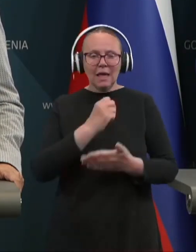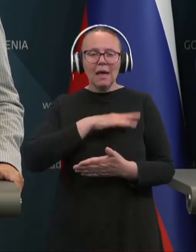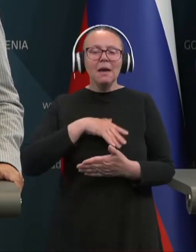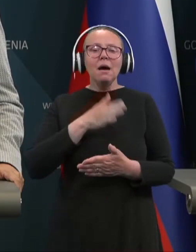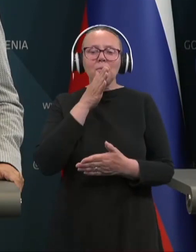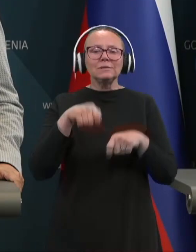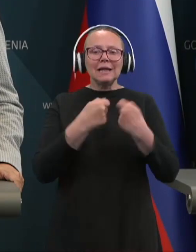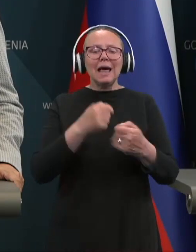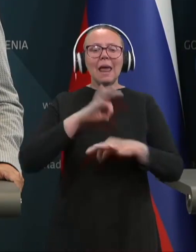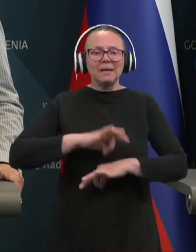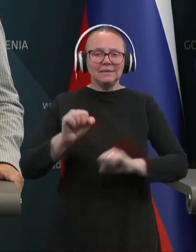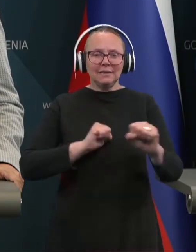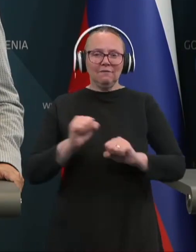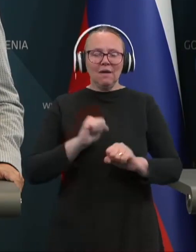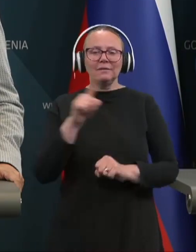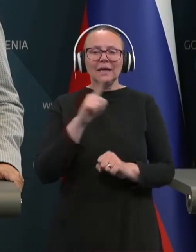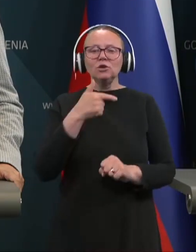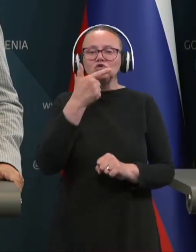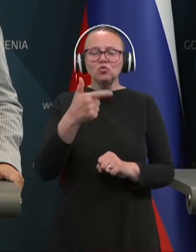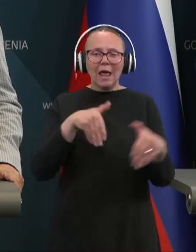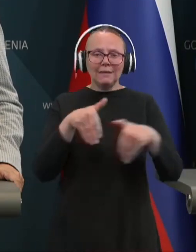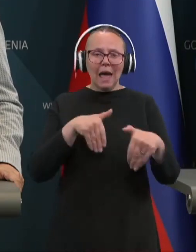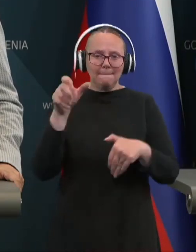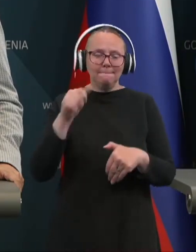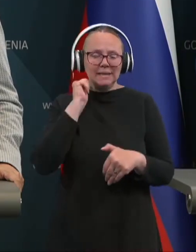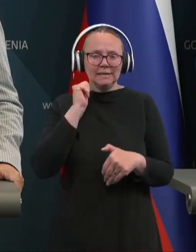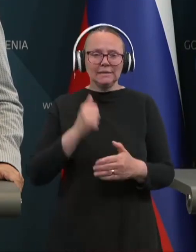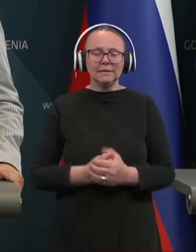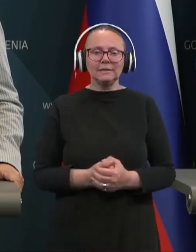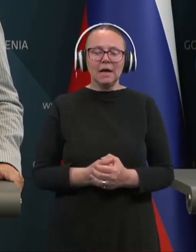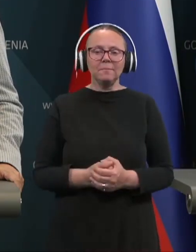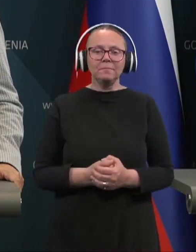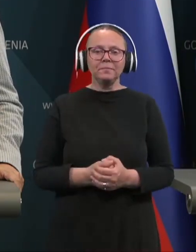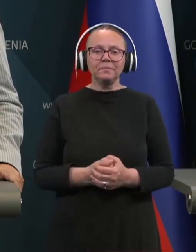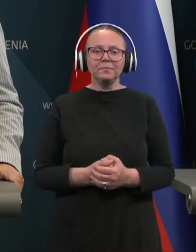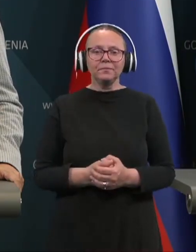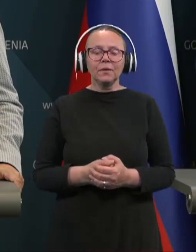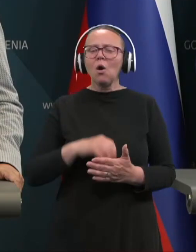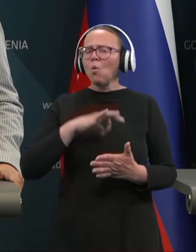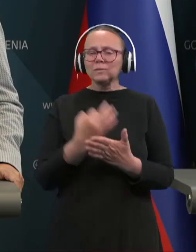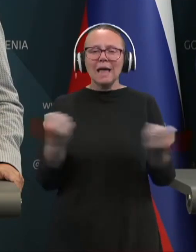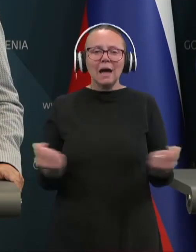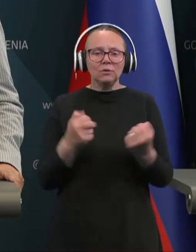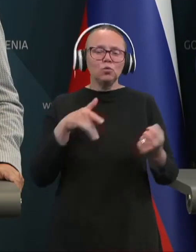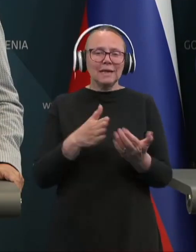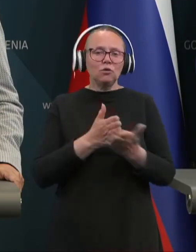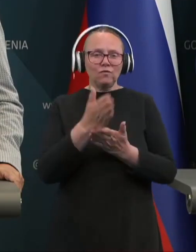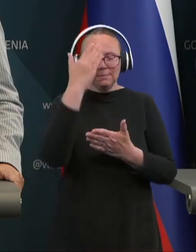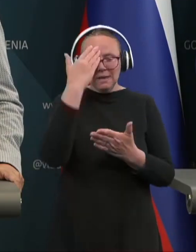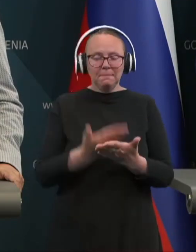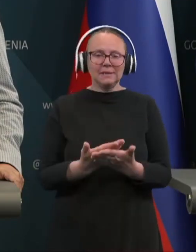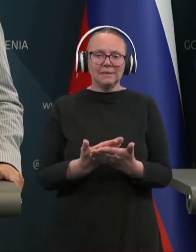sta podala predsednik vlade in zunanja ministrica. Grejo pa seveda vse aktivnosti v smeri priznanja.